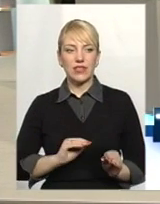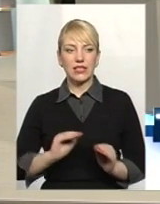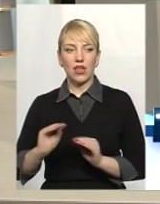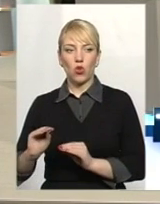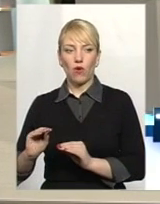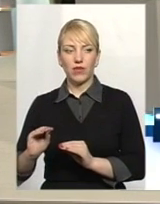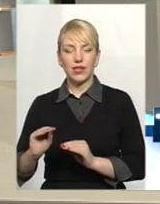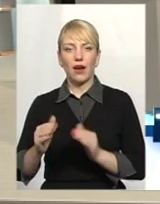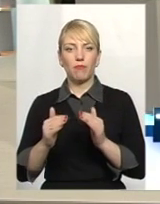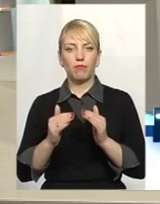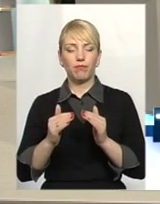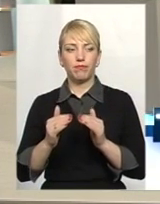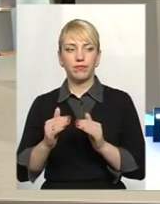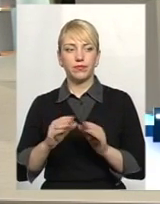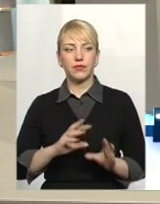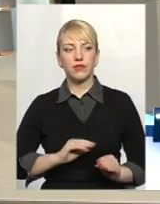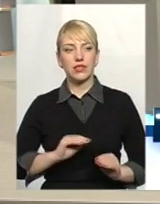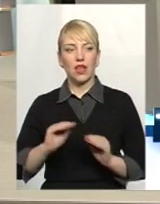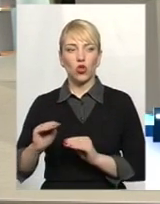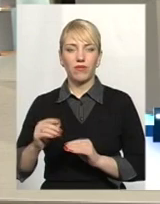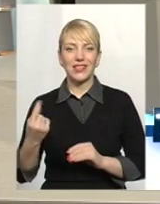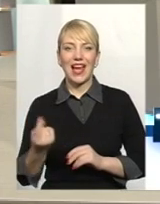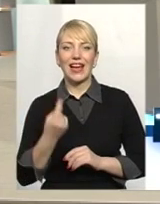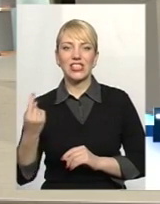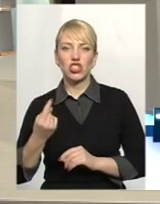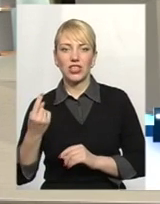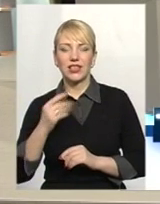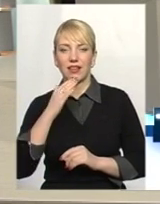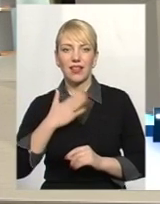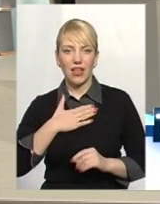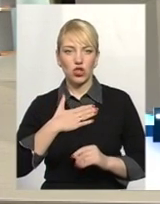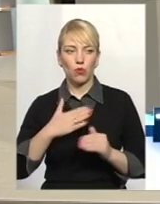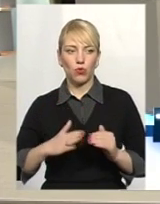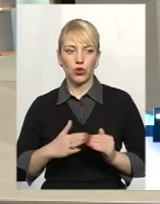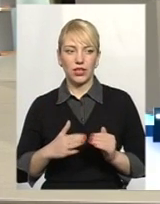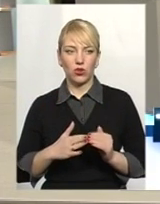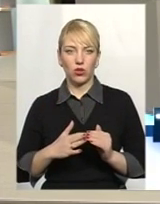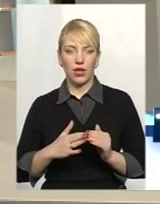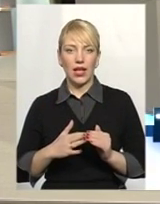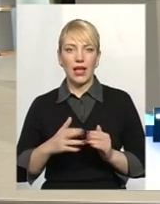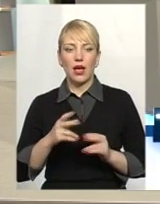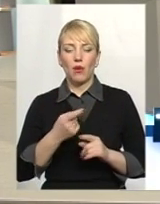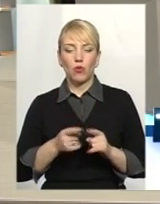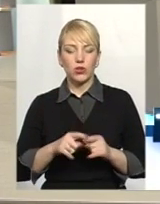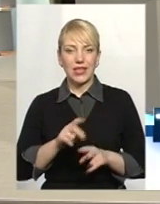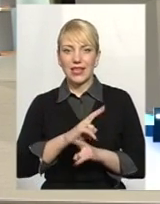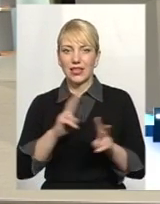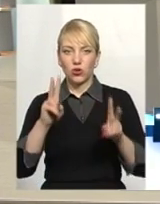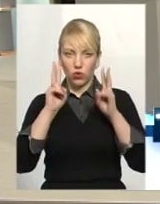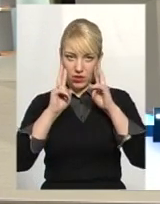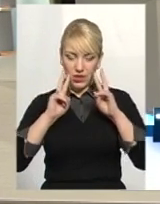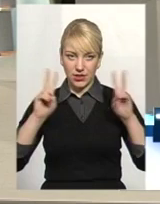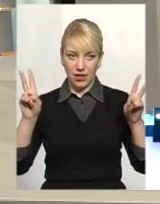лічильника на наш будинок. Про це ніхто майже не знав.